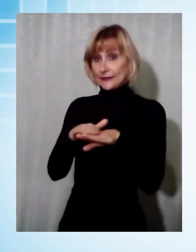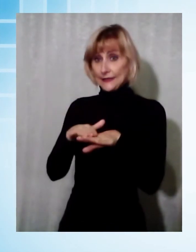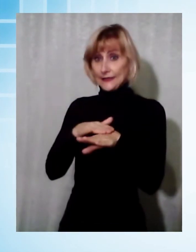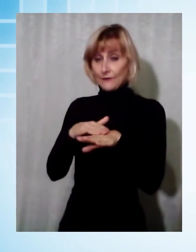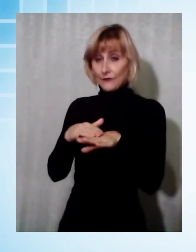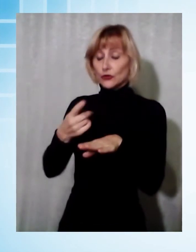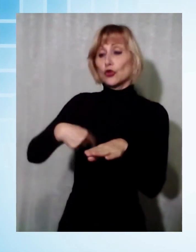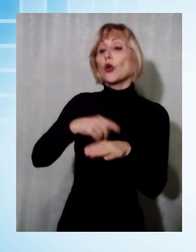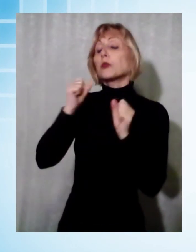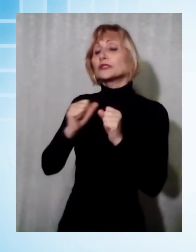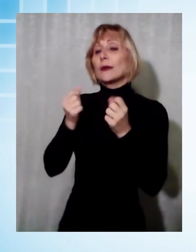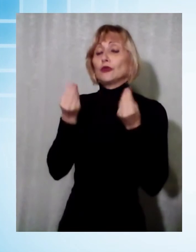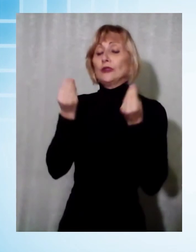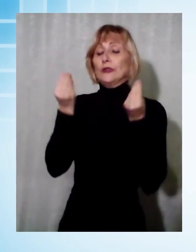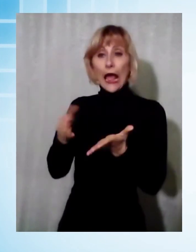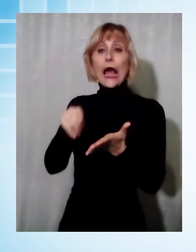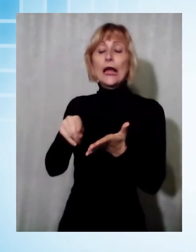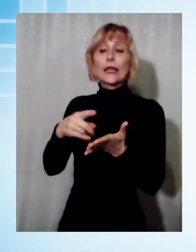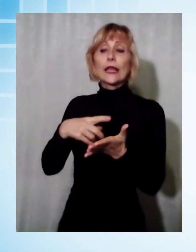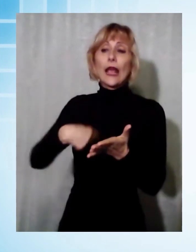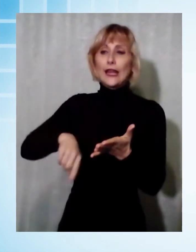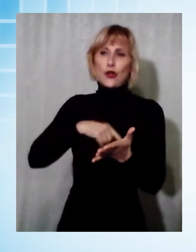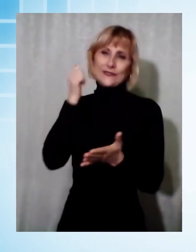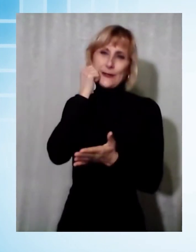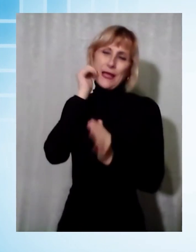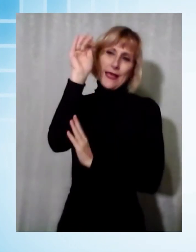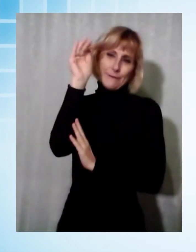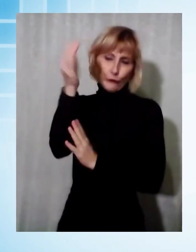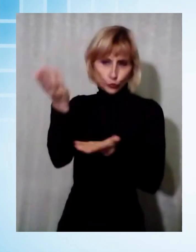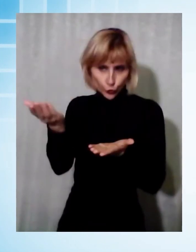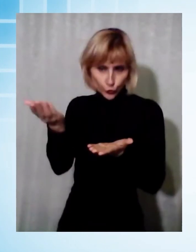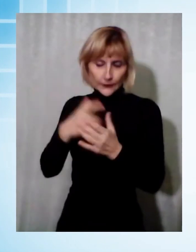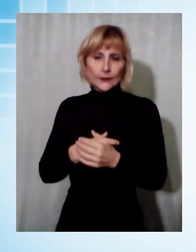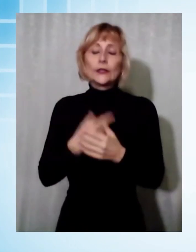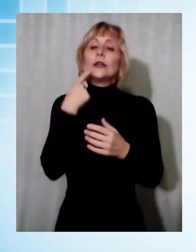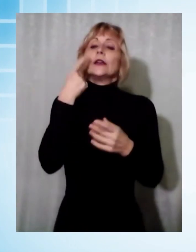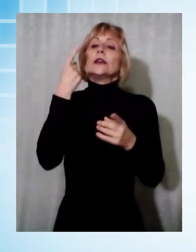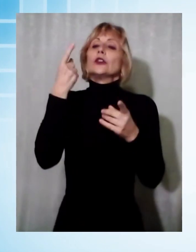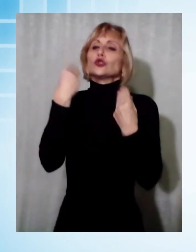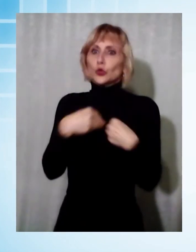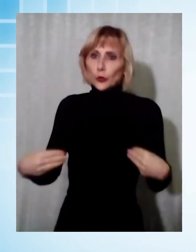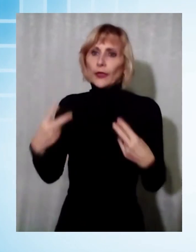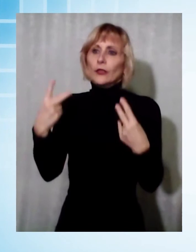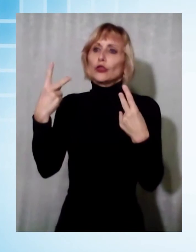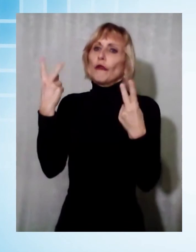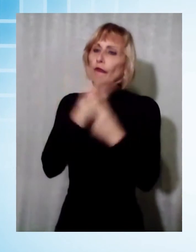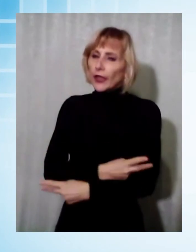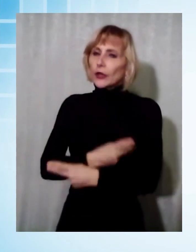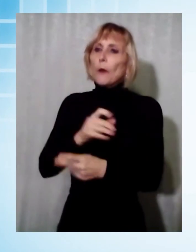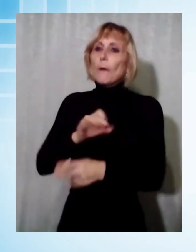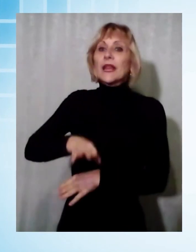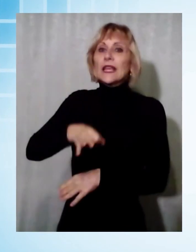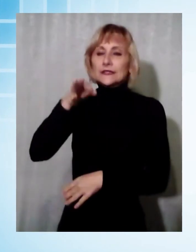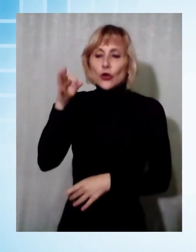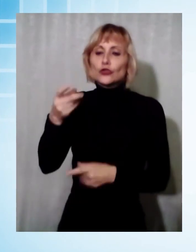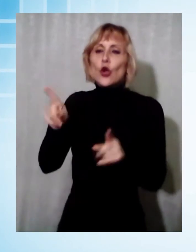fornire ovviamente alle nostre mamme. Quindi è uno strumento davvero prezioso. Ci hanno dato una Ferrari, ora noi cercheremo di non